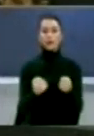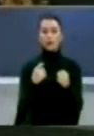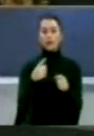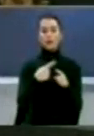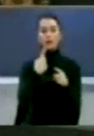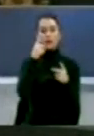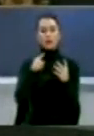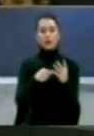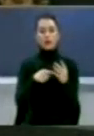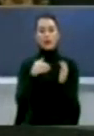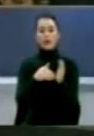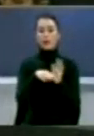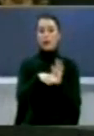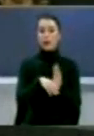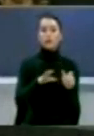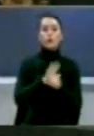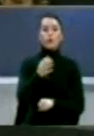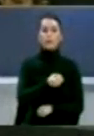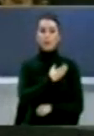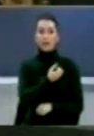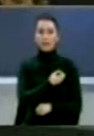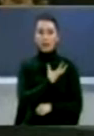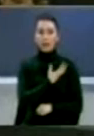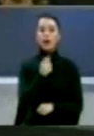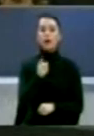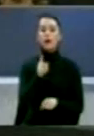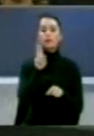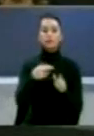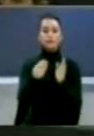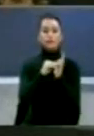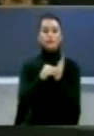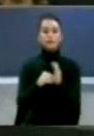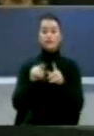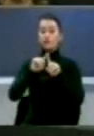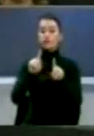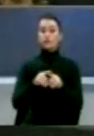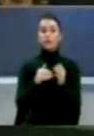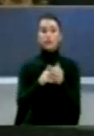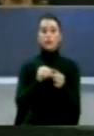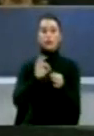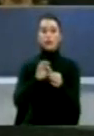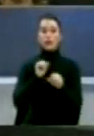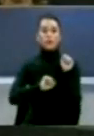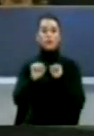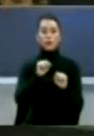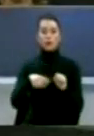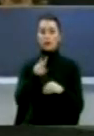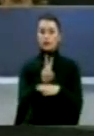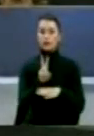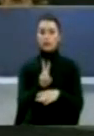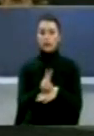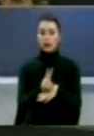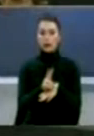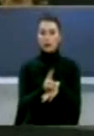kodi antimafia Ky kod do të kishte të përmledhura dispozitat për kitazi me mbrojtjene veçante dëshmitarve Shyrtimin dhe